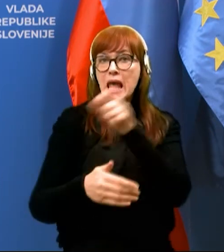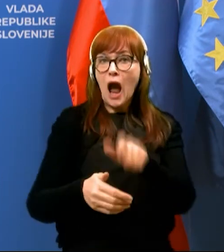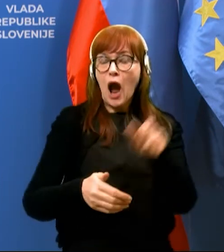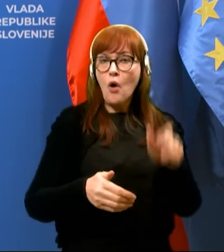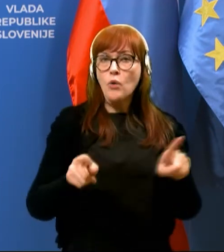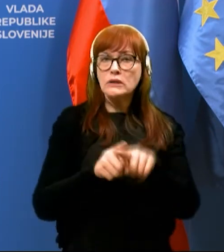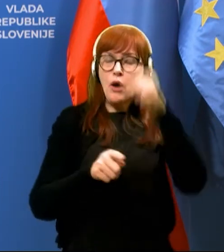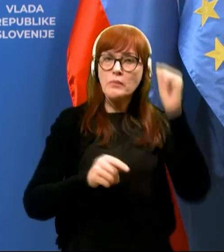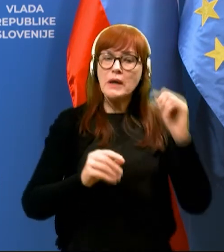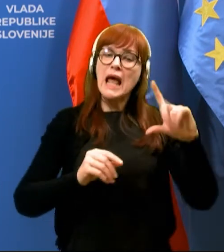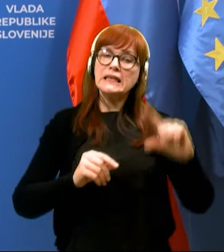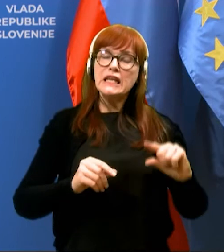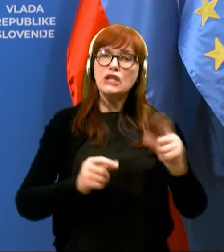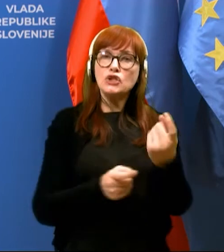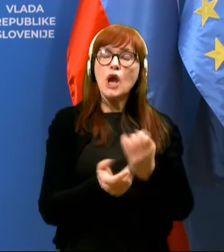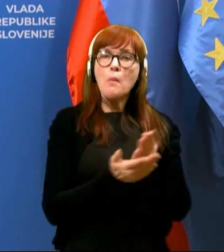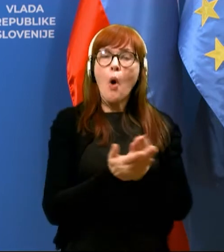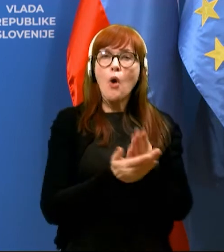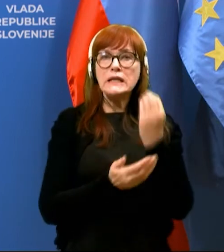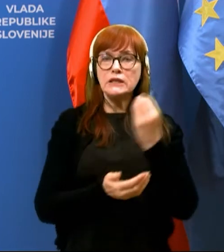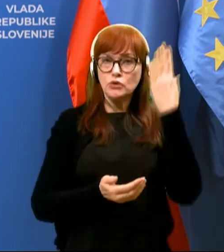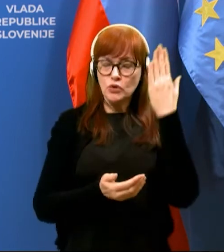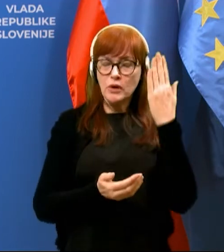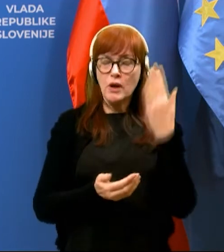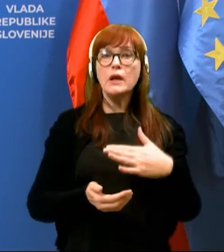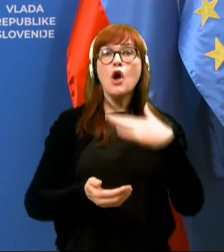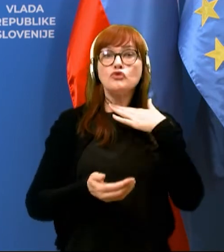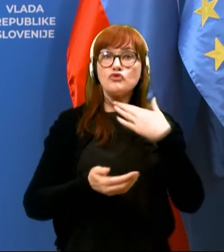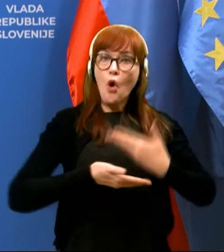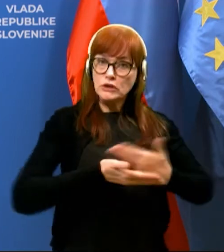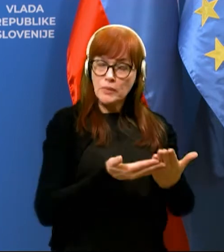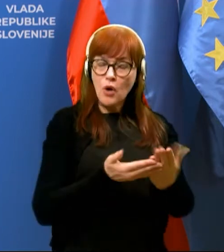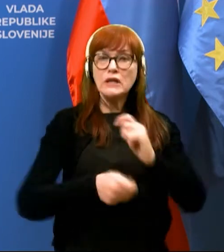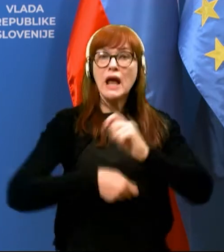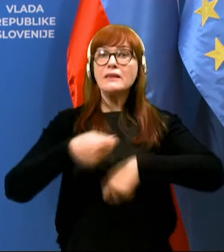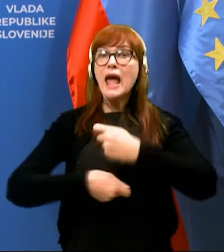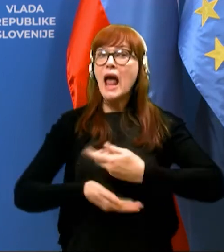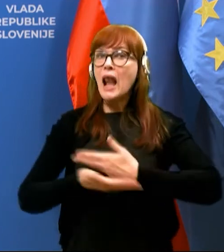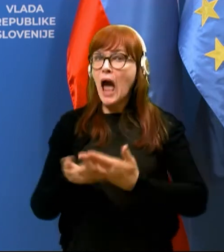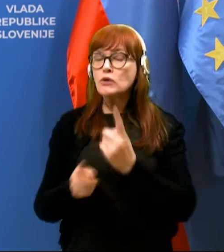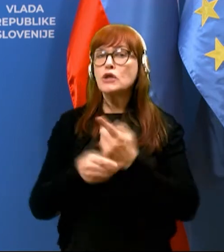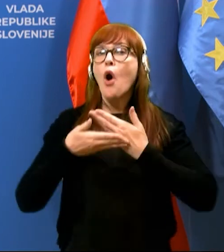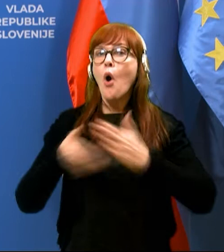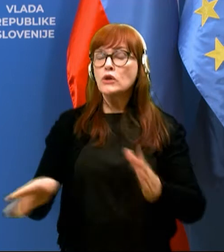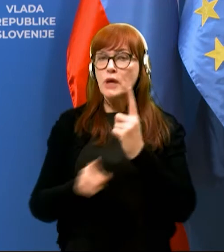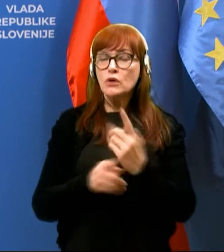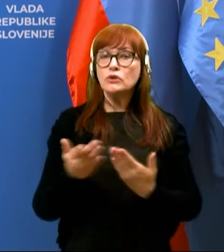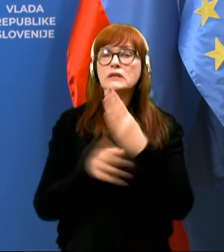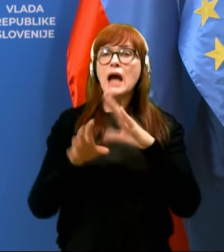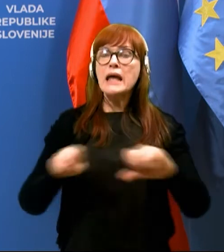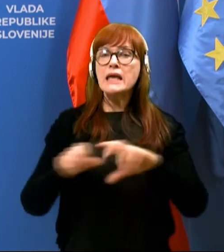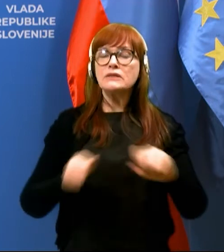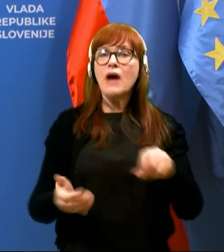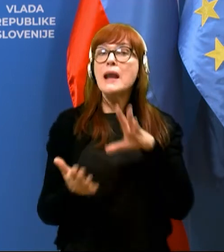tako imenovanega nižjega poklicnega izobraževanja v šolski prostor in delavnice se pa seveda odpirajo tudi za izvajanje